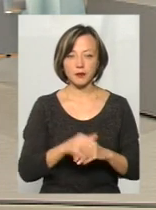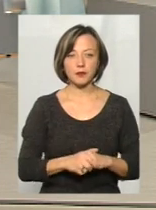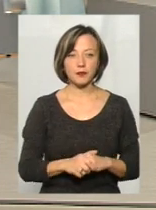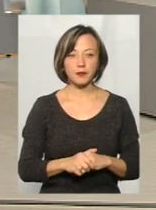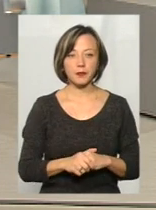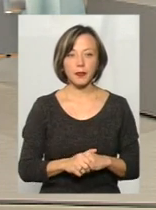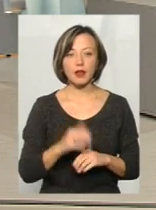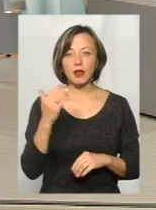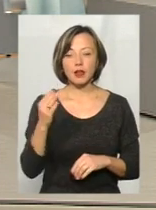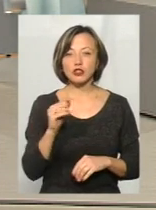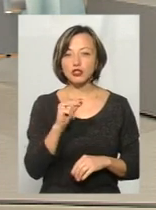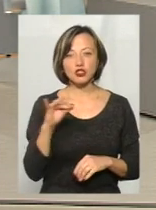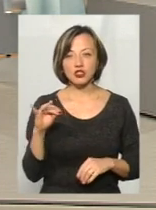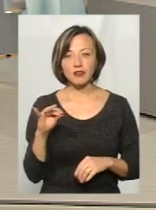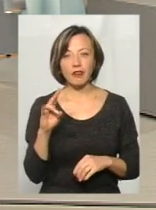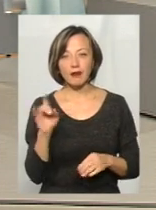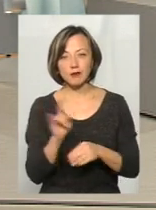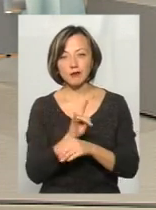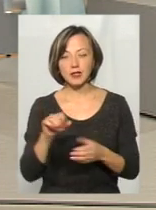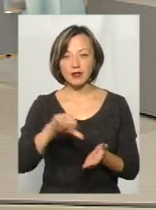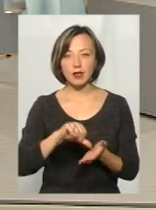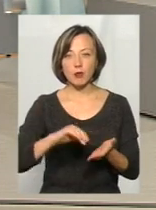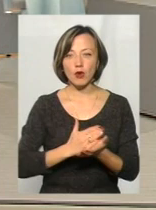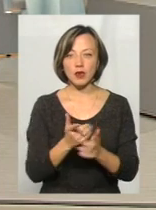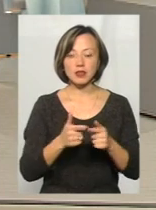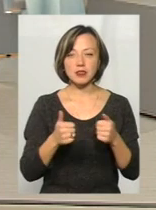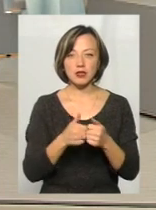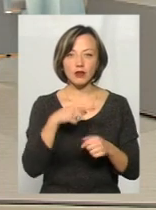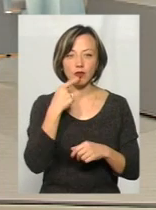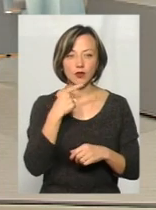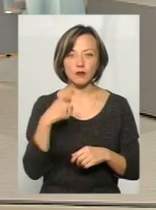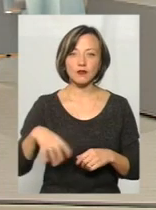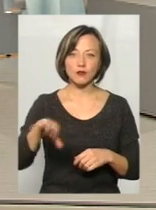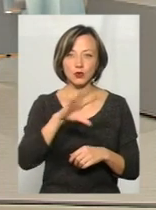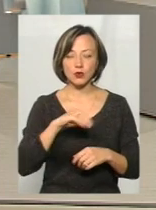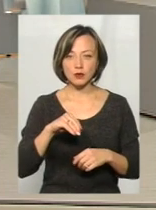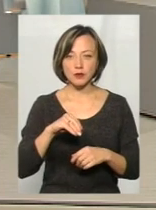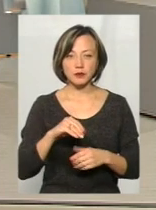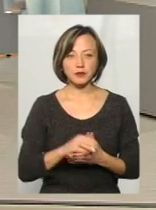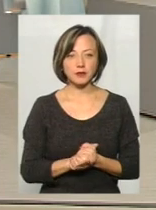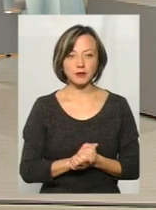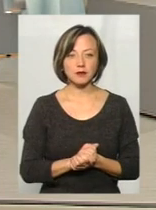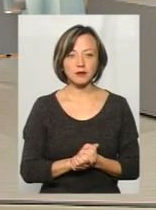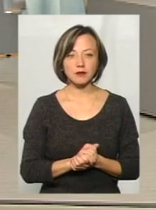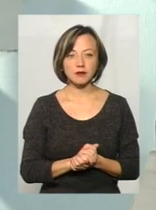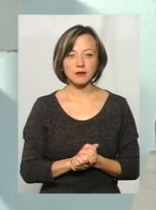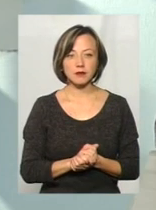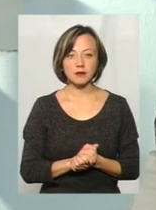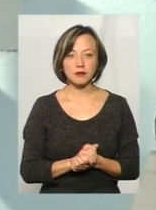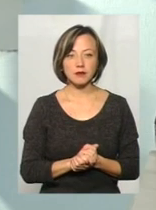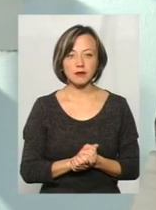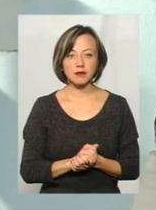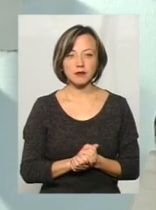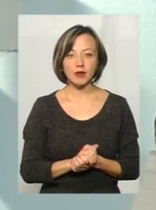Андрію, чи не лукавлять представники поліцил, які говорять про те, що вони всюди... Давайте, ми не будемо просто пробігатись по різних